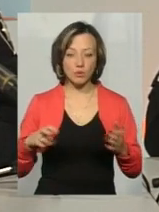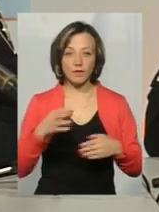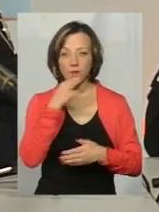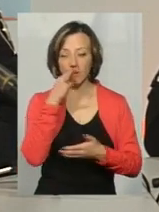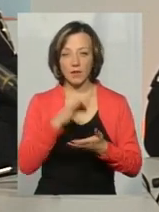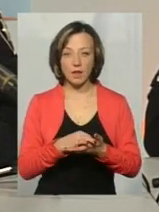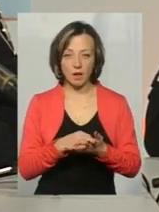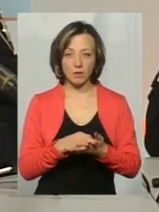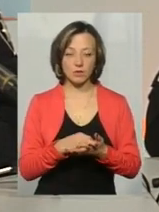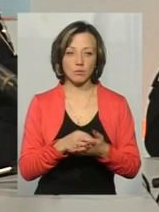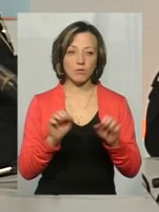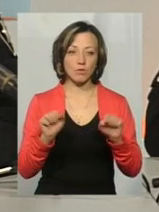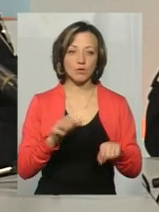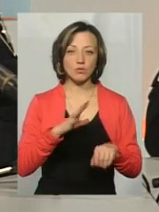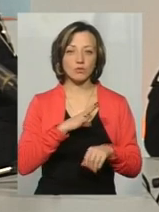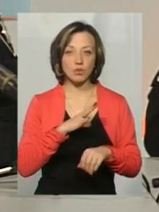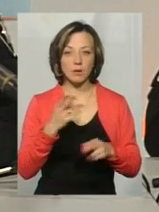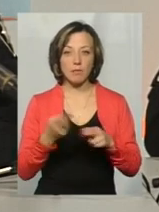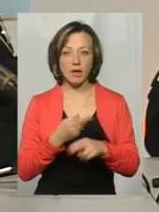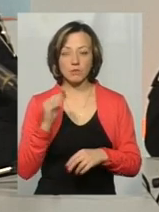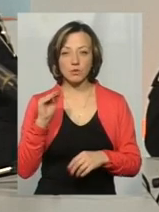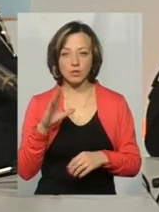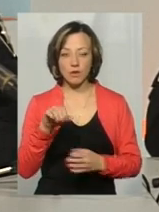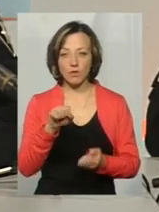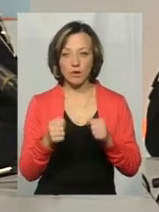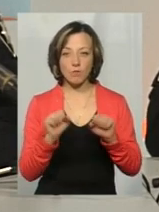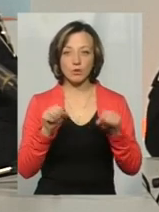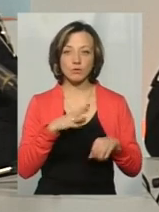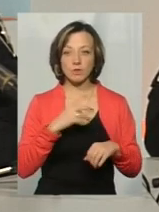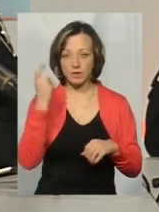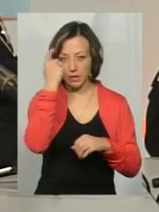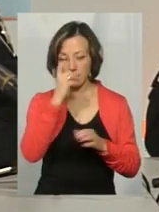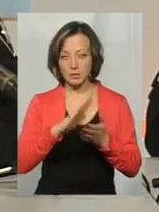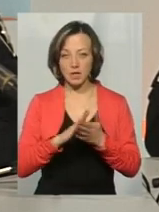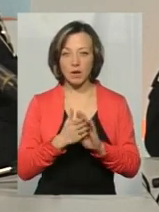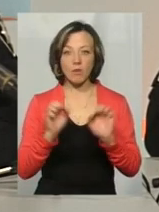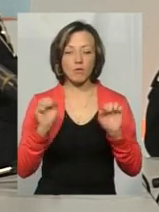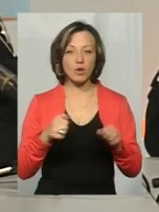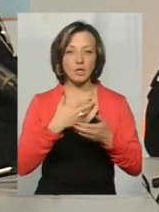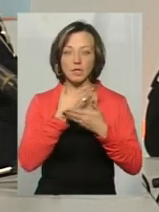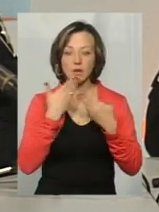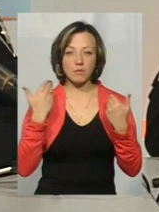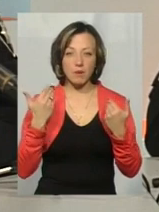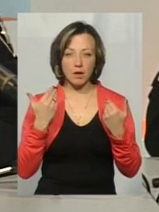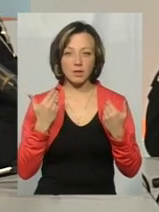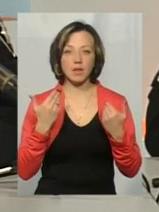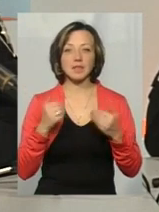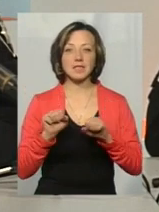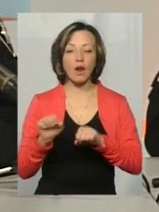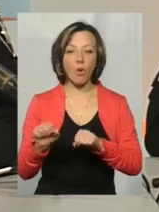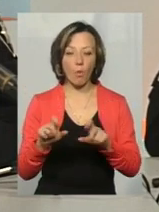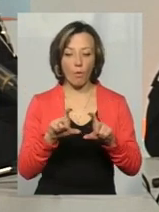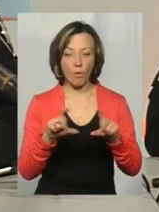відповідальності іншої. Тобто, він може бути без посвідчення водія, може бути в нетверезому стані, може не мати поліса цивільної правової відповідальності,